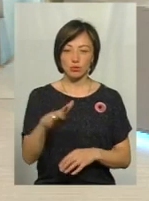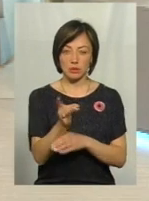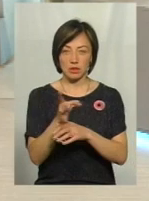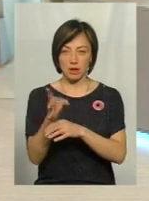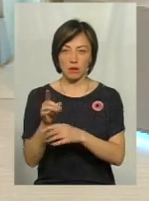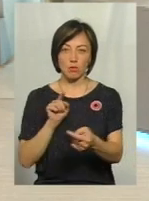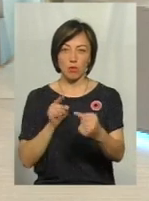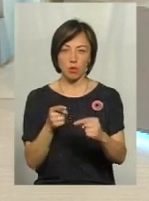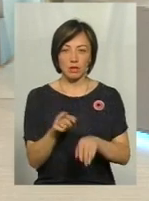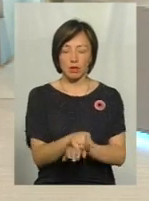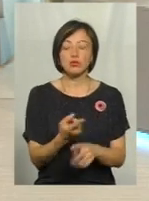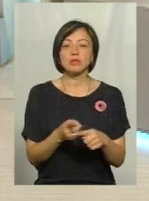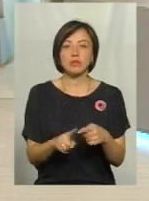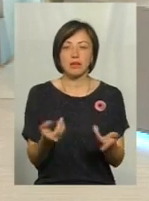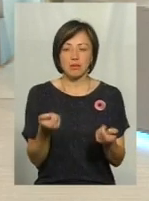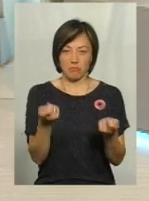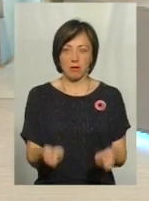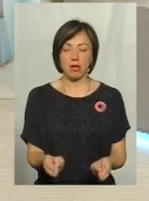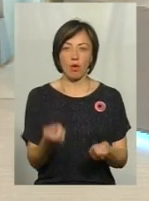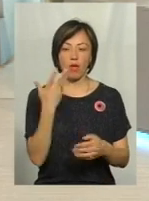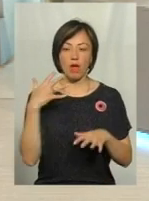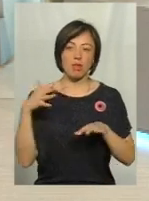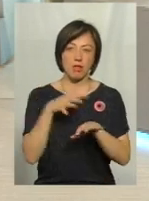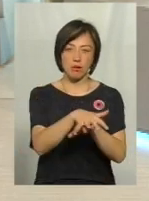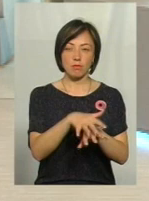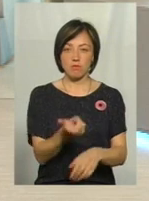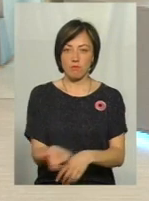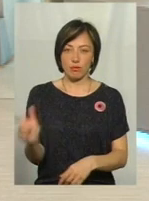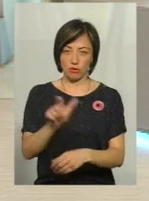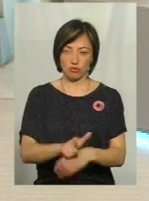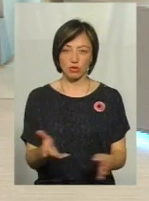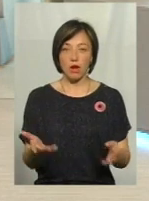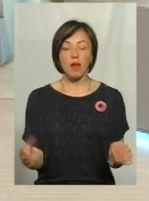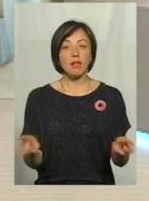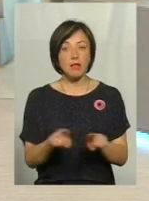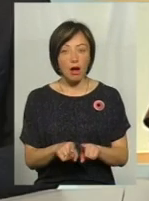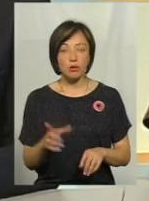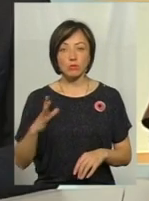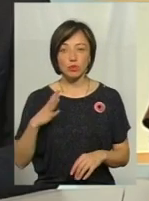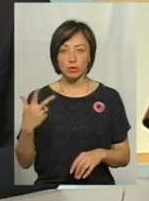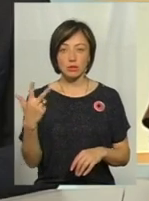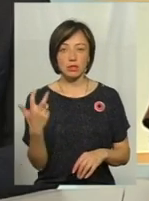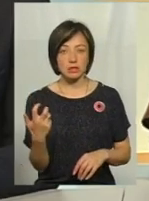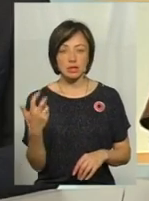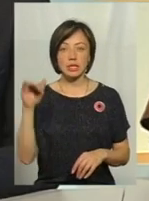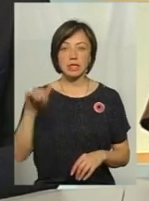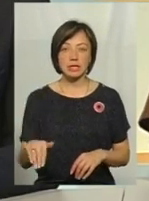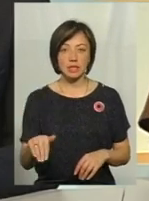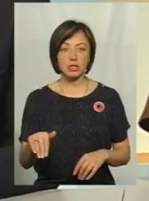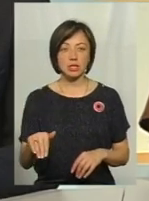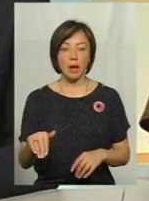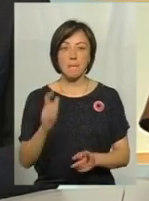протитанкових. Що таке 300 снарядів, коли наступає набагато більше цих? Також 300 тисяч